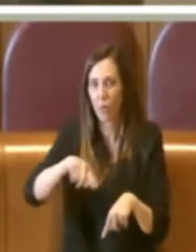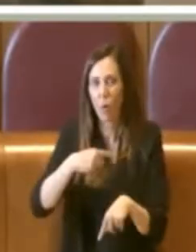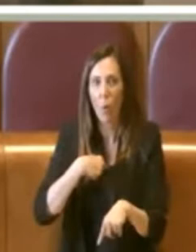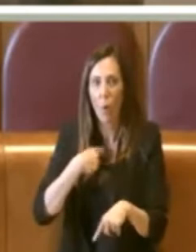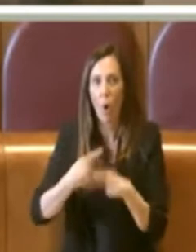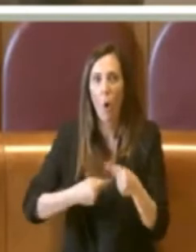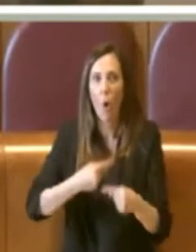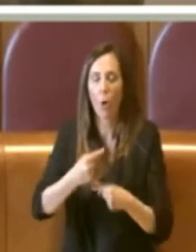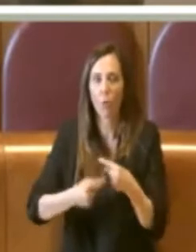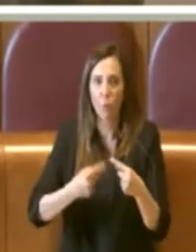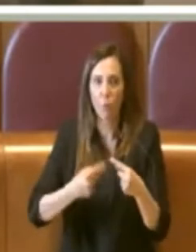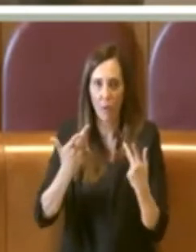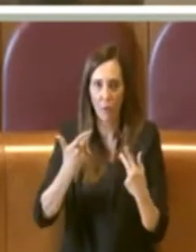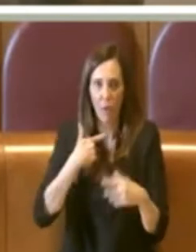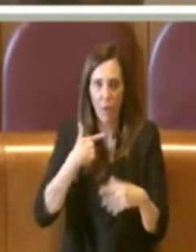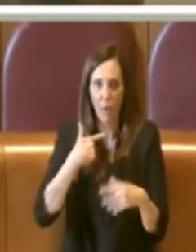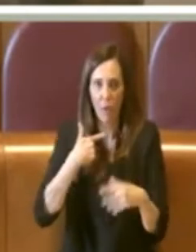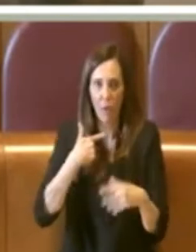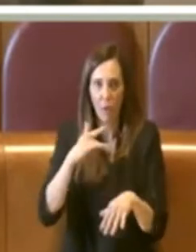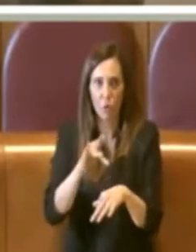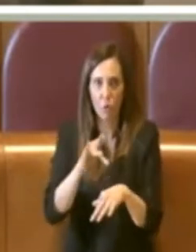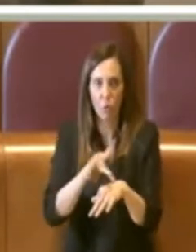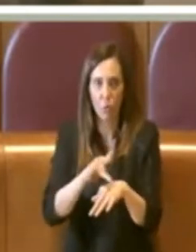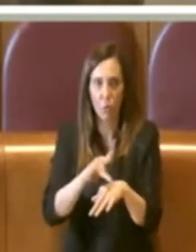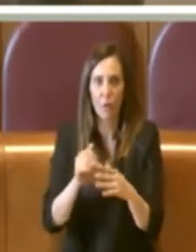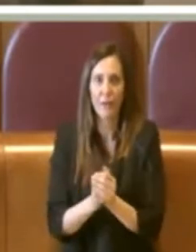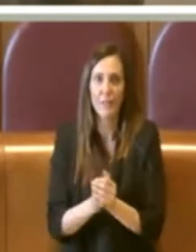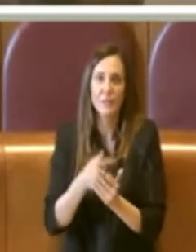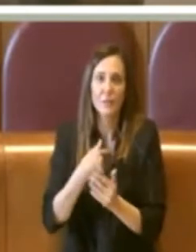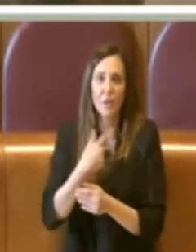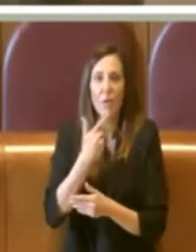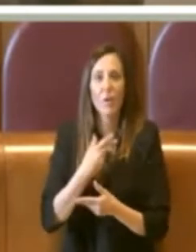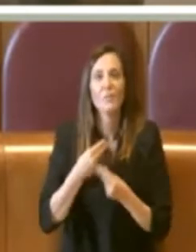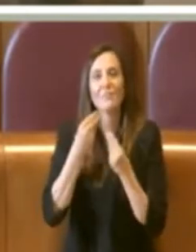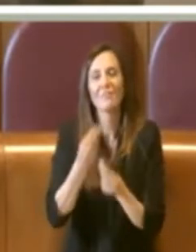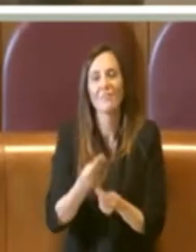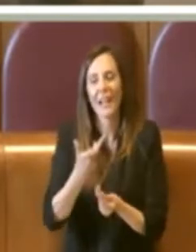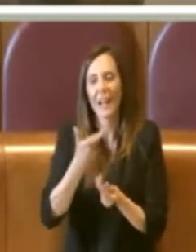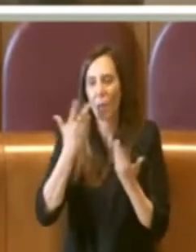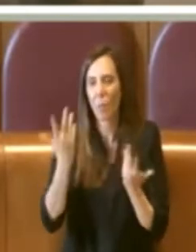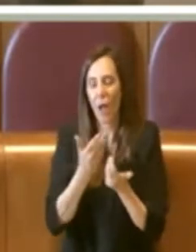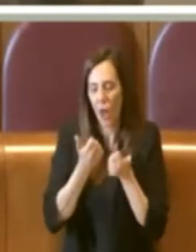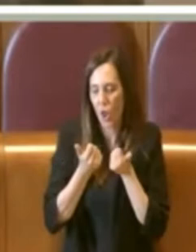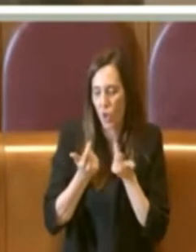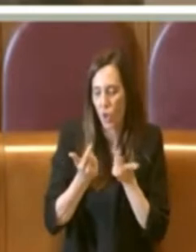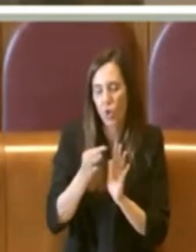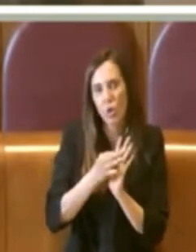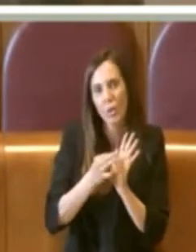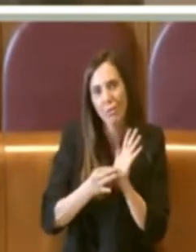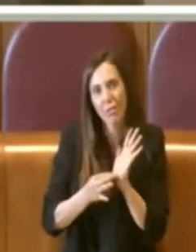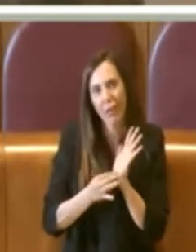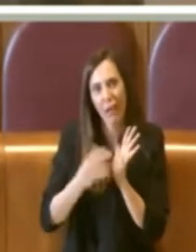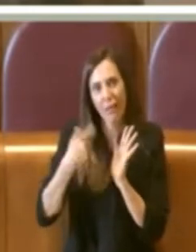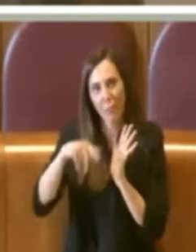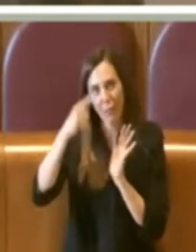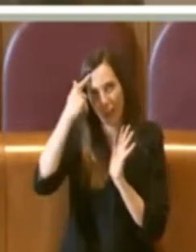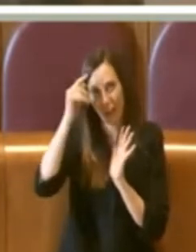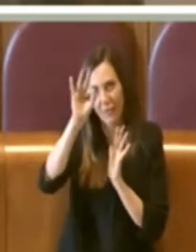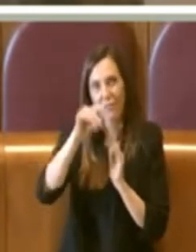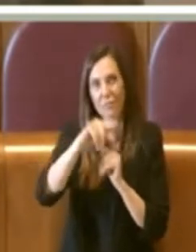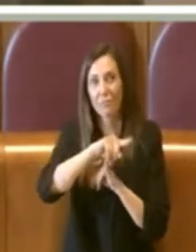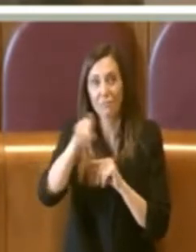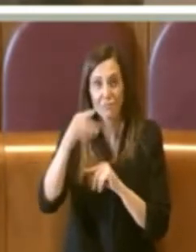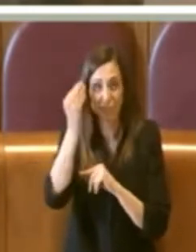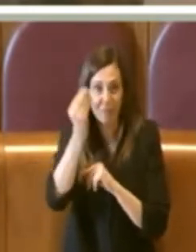Oggi vi do qualche numero, qualche riferimento, considerate che i ricavi da